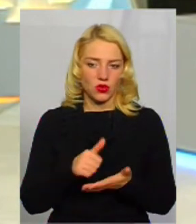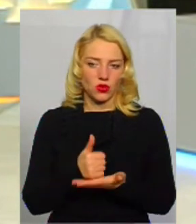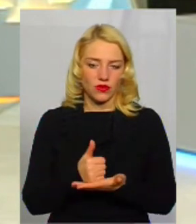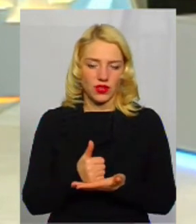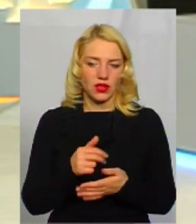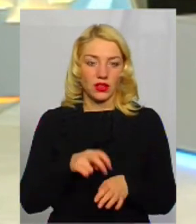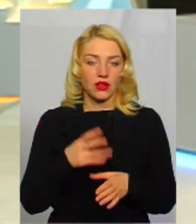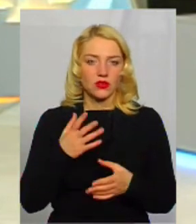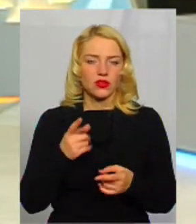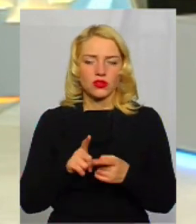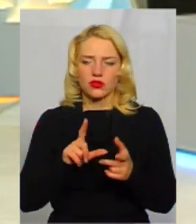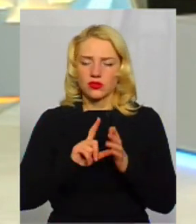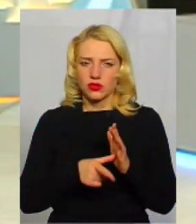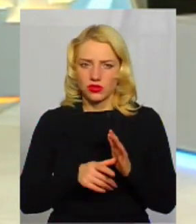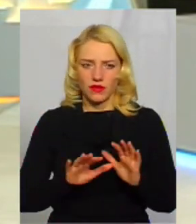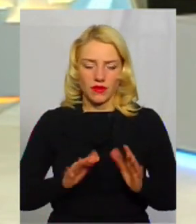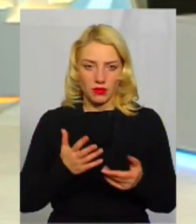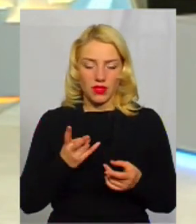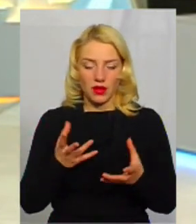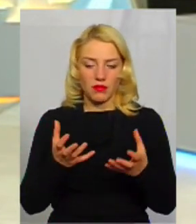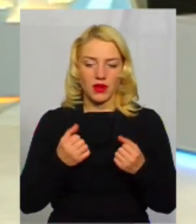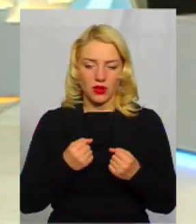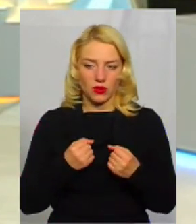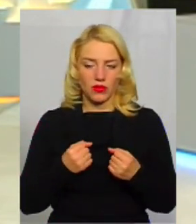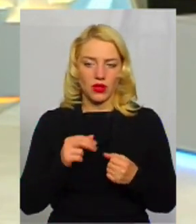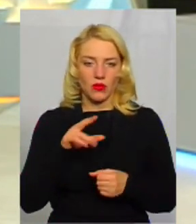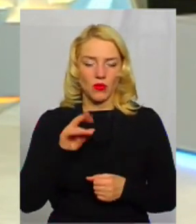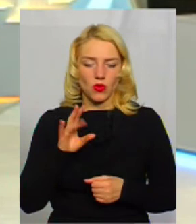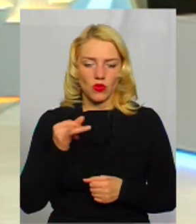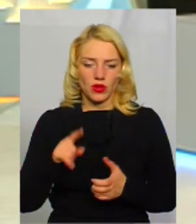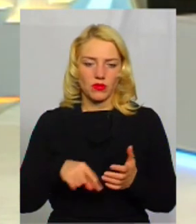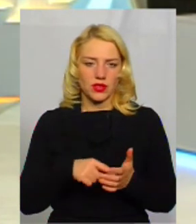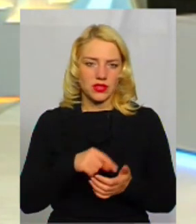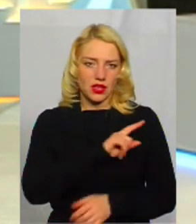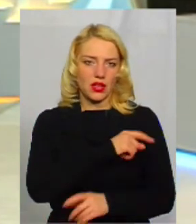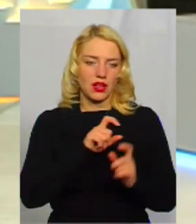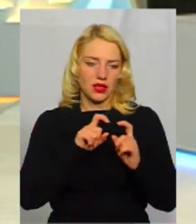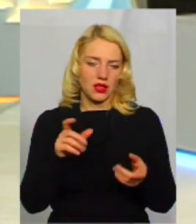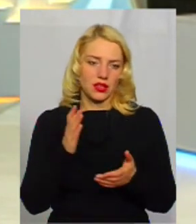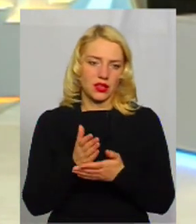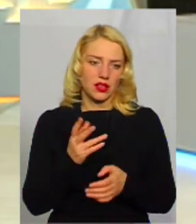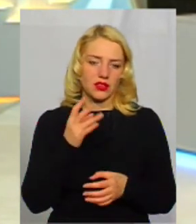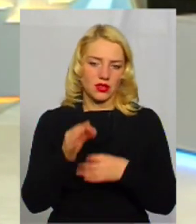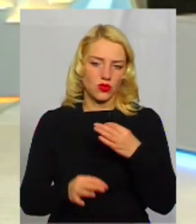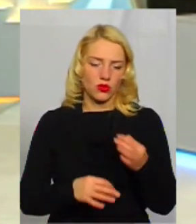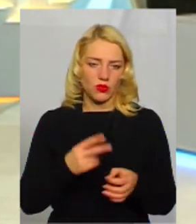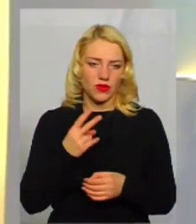рентгенному випадку, на прийомному покої міської лікарні, цілодобово працюють два рентген кабінети.